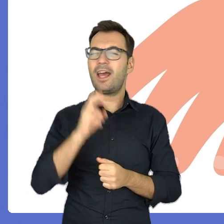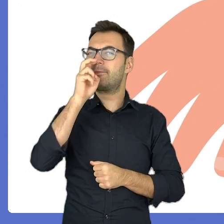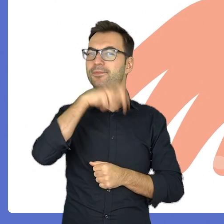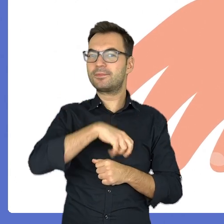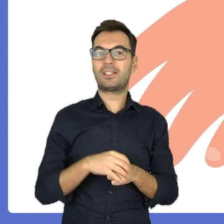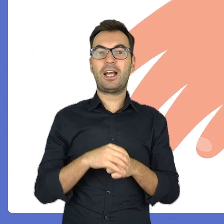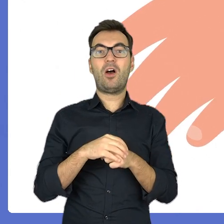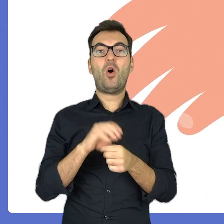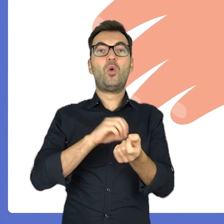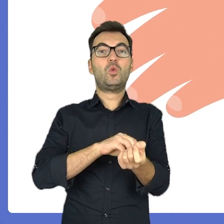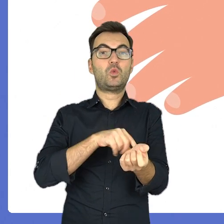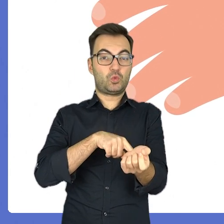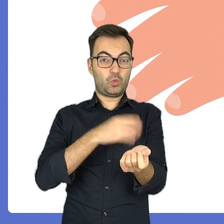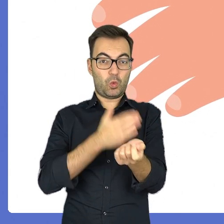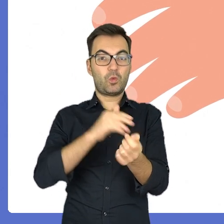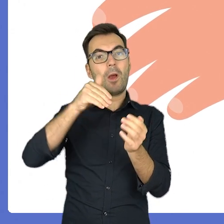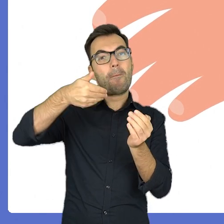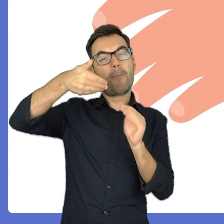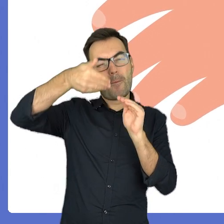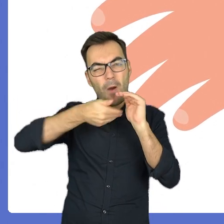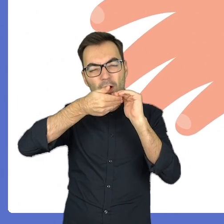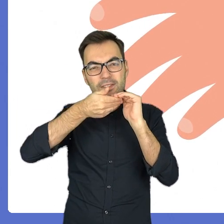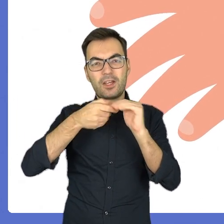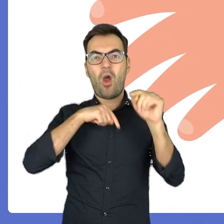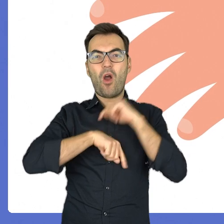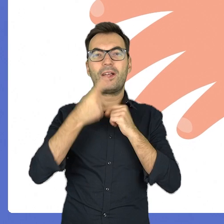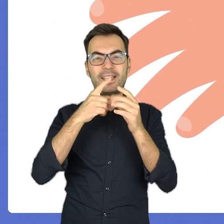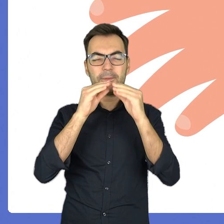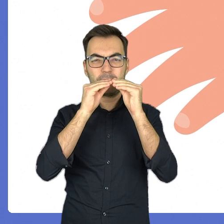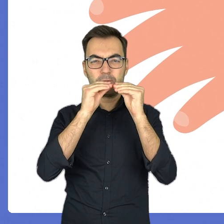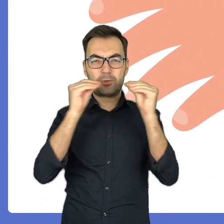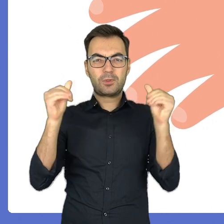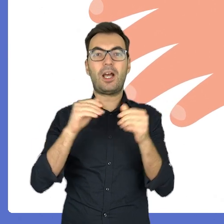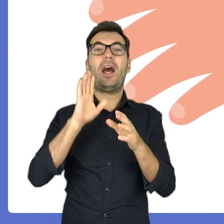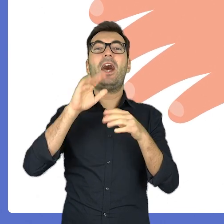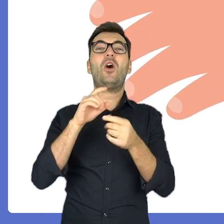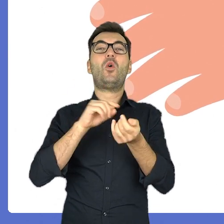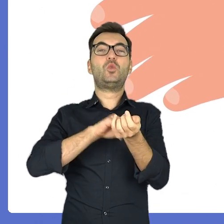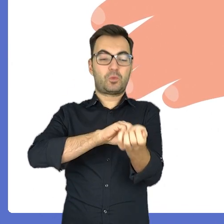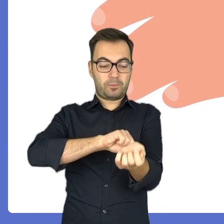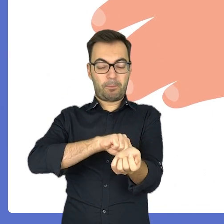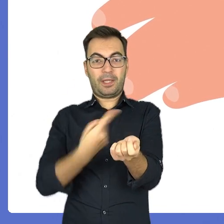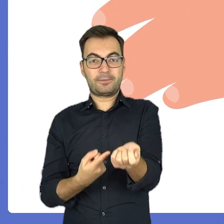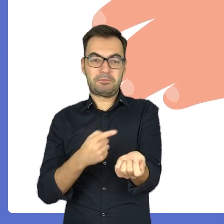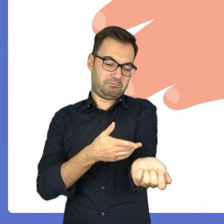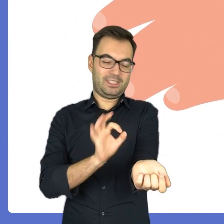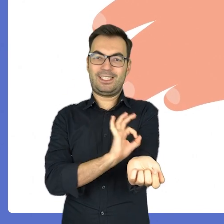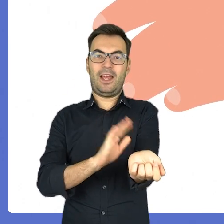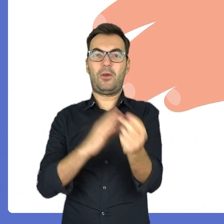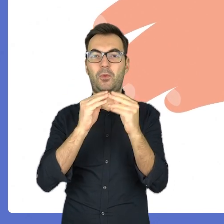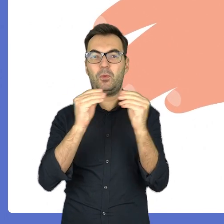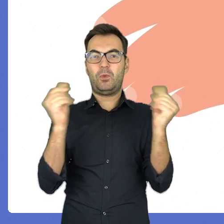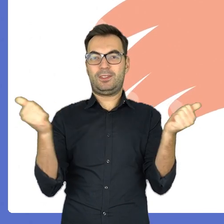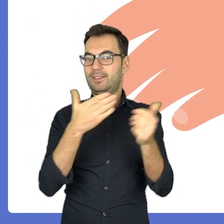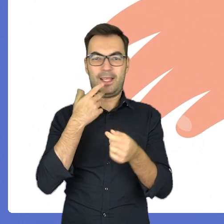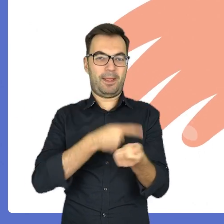Co ciekawe, pod strupkiem organizm naprawia to uszkodzenie. Po czasie strupek odpada, a po uszkodzeniu nawet